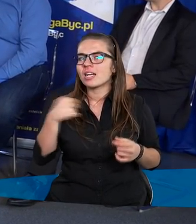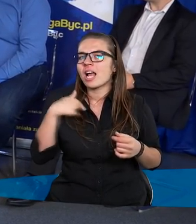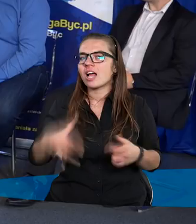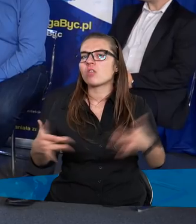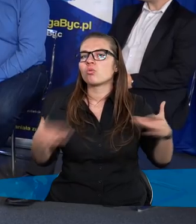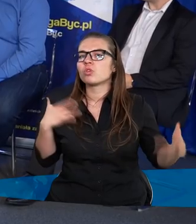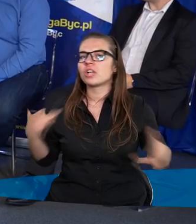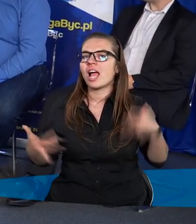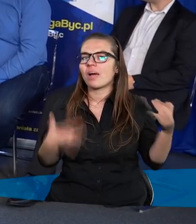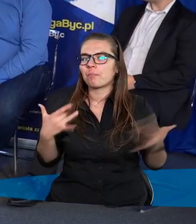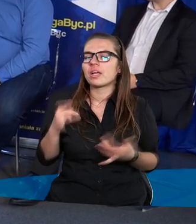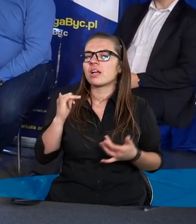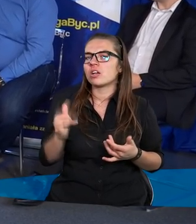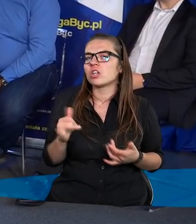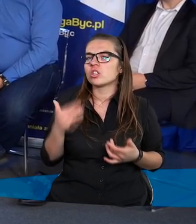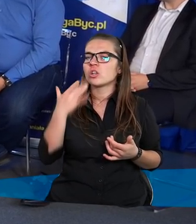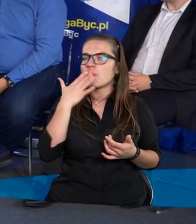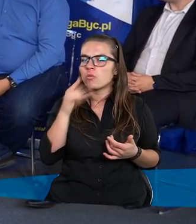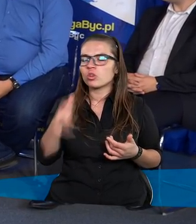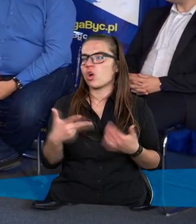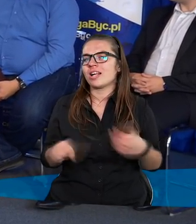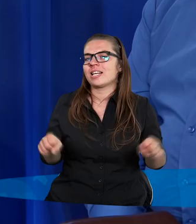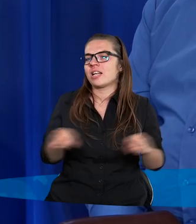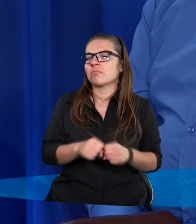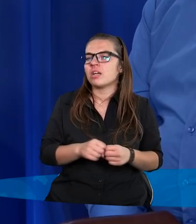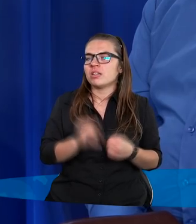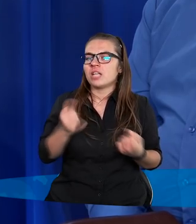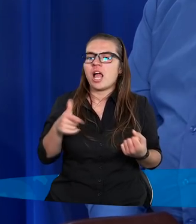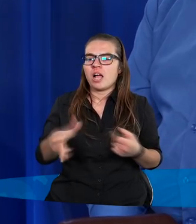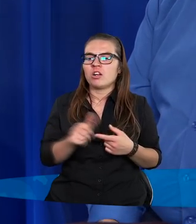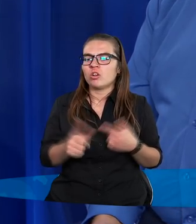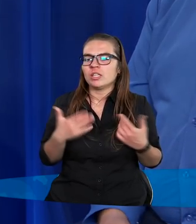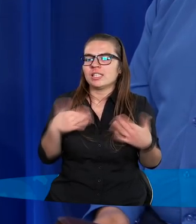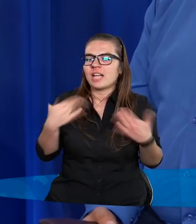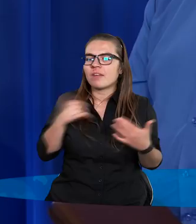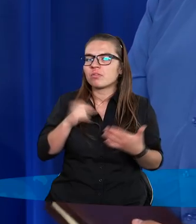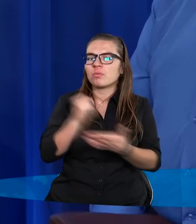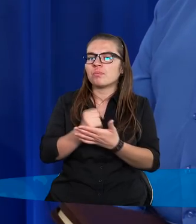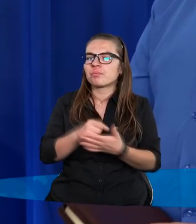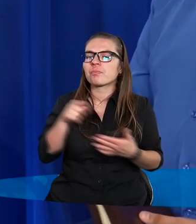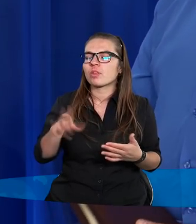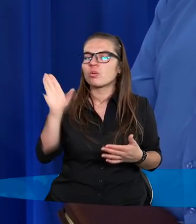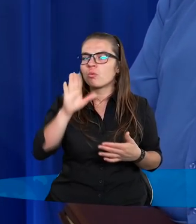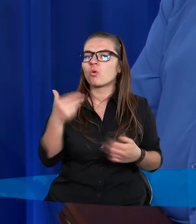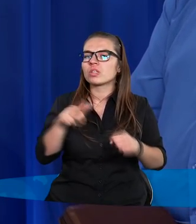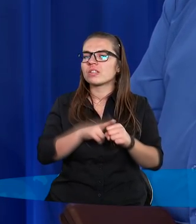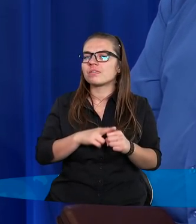tutaj cierpię. I ludzie mówią, to jest niesprawiedliwe. Ale kiedy znamy sobie sprawę, że Pan Bóg, który